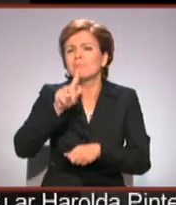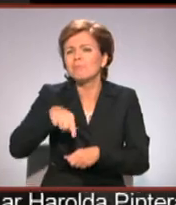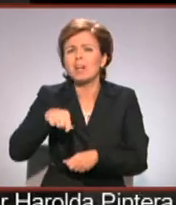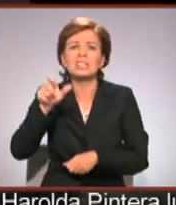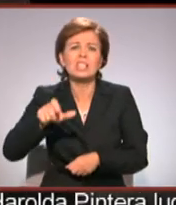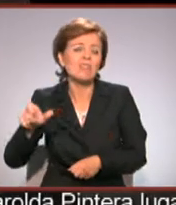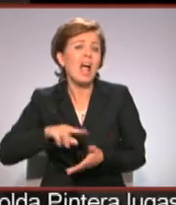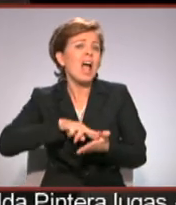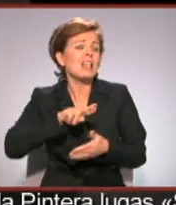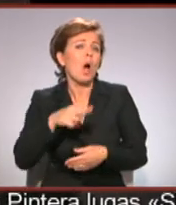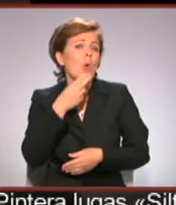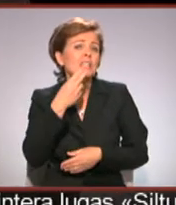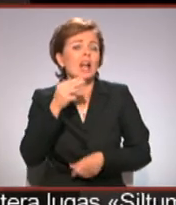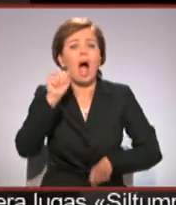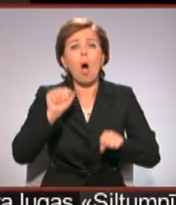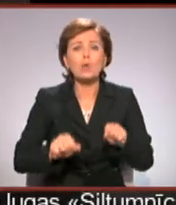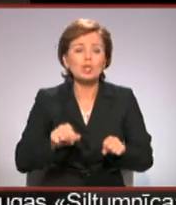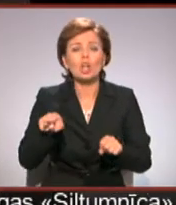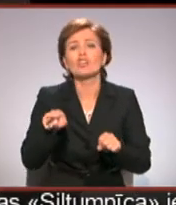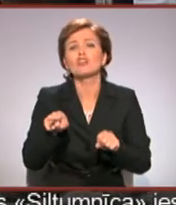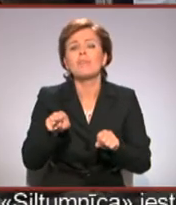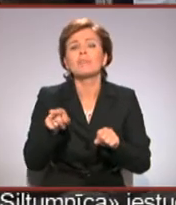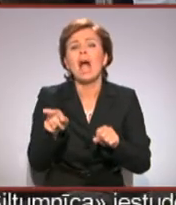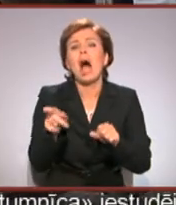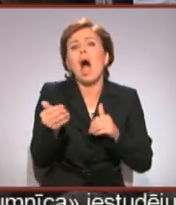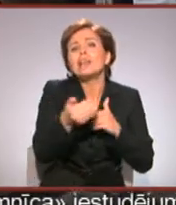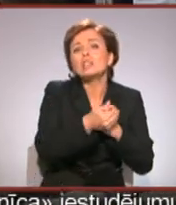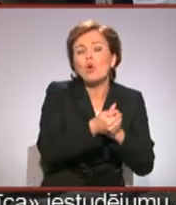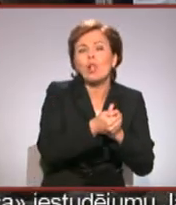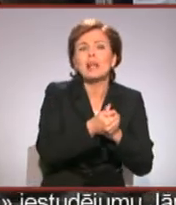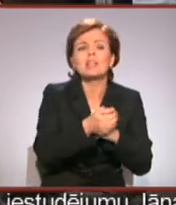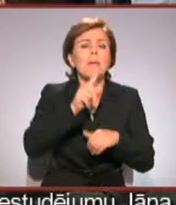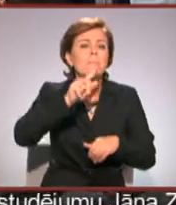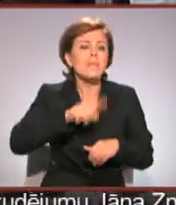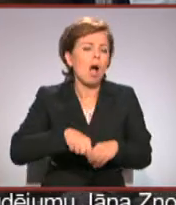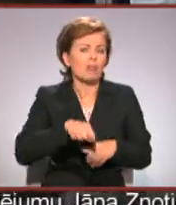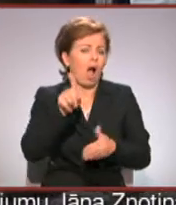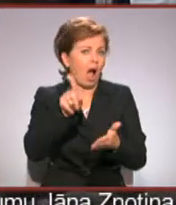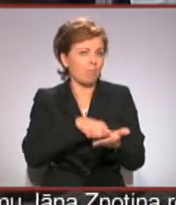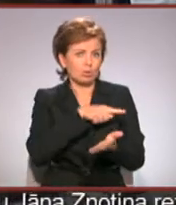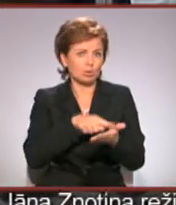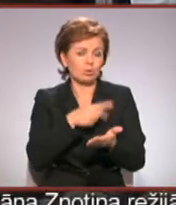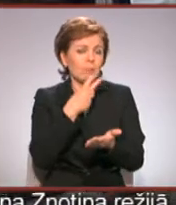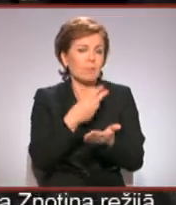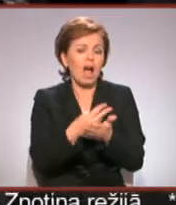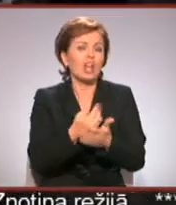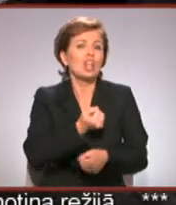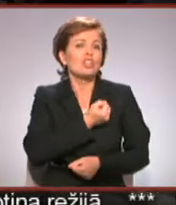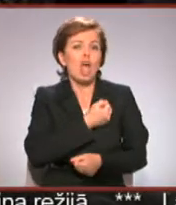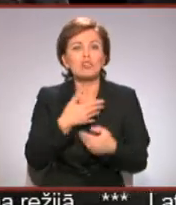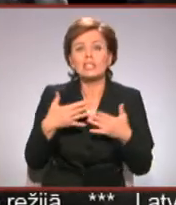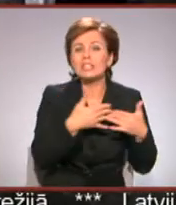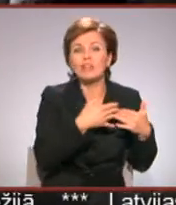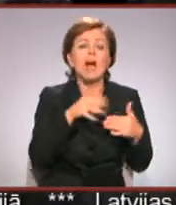ļauj ieskatīties autoritārā režīma aizkulisēs vienlaikus demonstrē birokrātijas absurdu un parāda nežēlīgo cīņu par